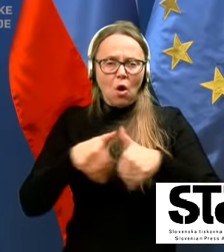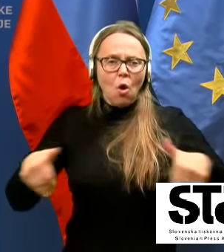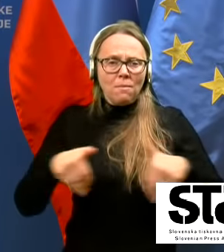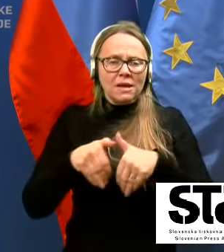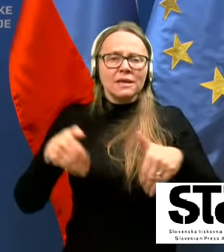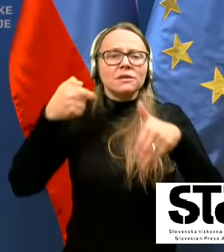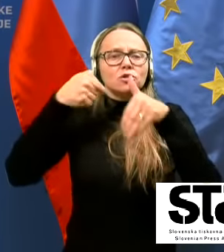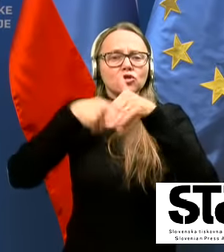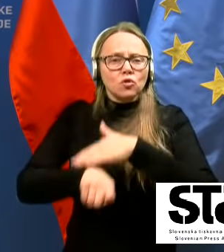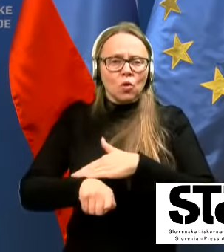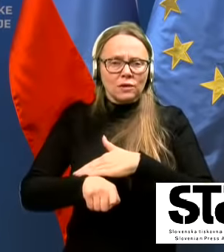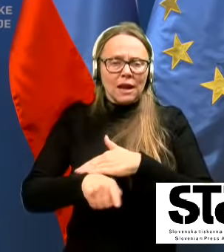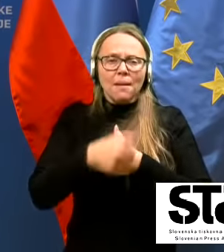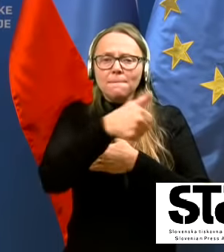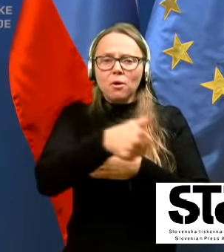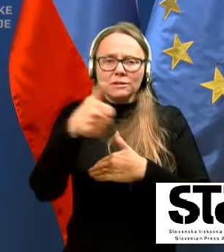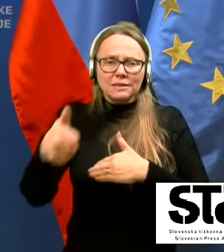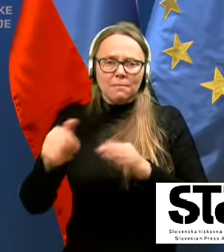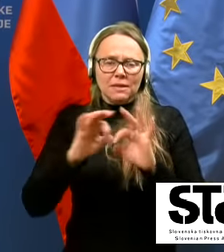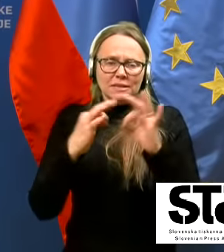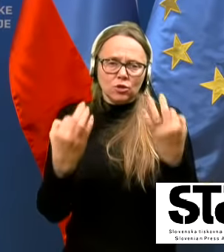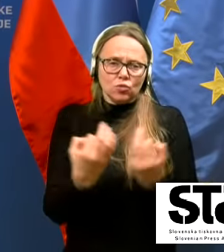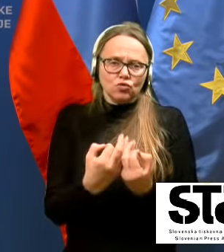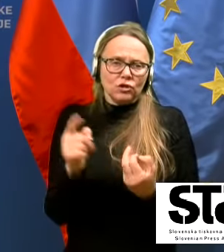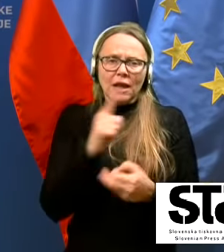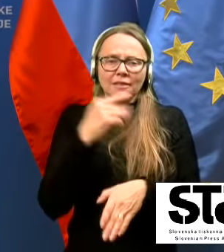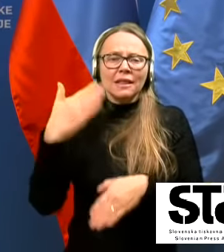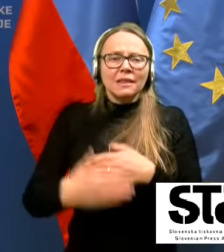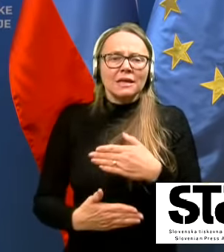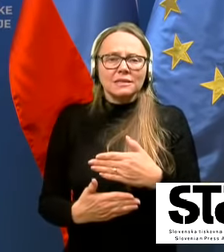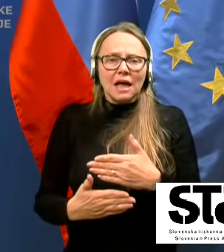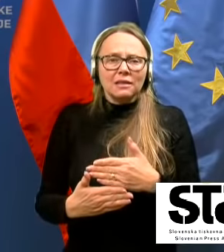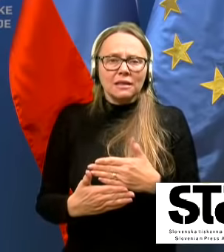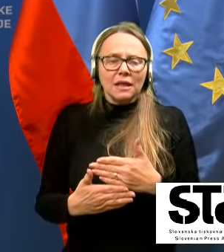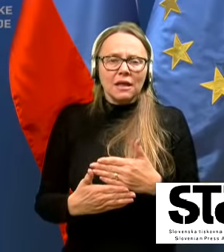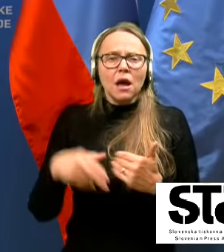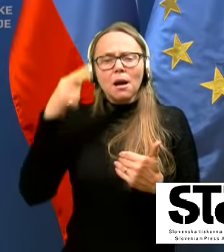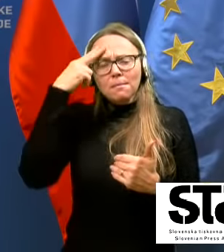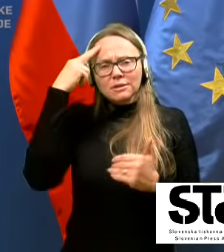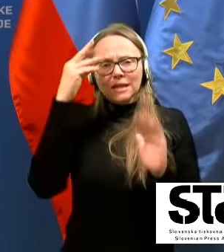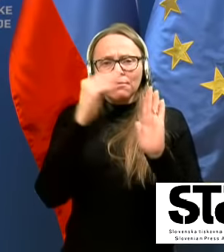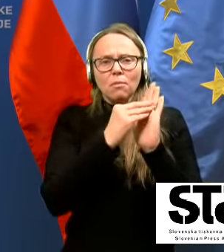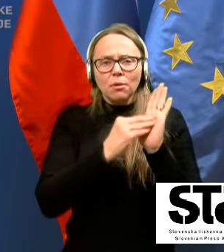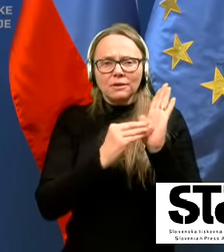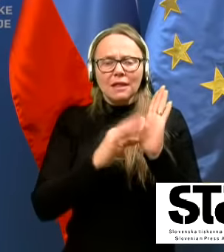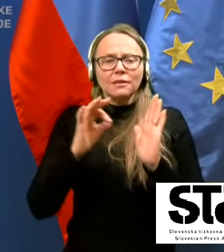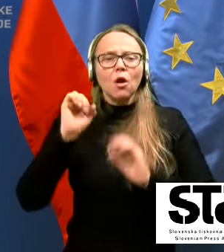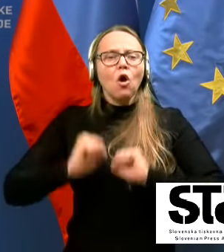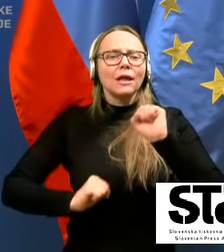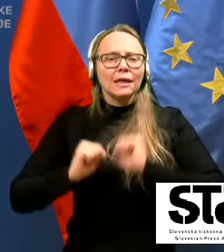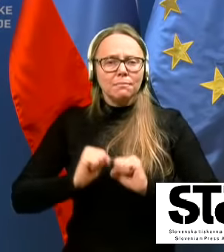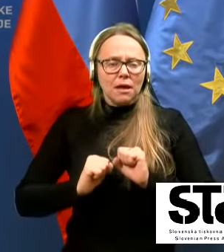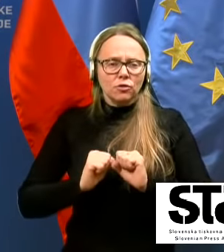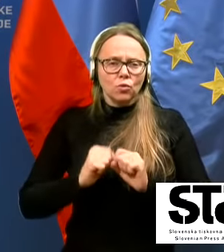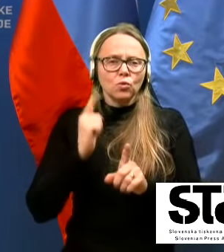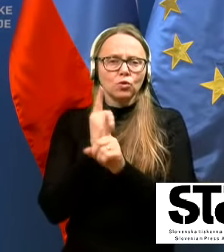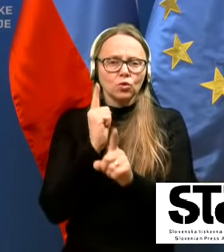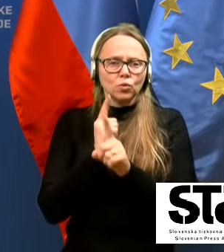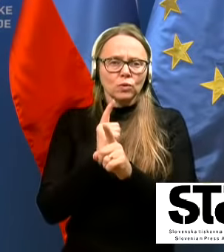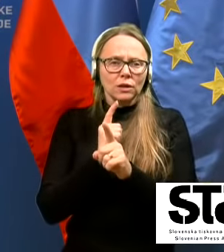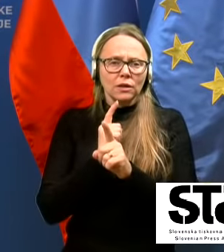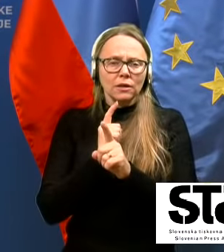znotraj posamezne družine in ne nazadnje poznamo podatke o gibanju predvsem tudi